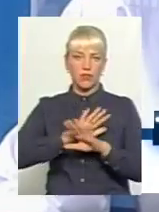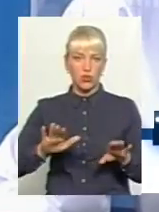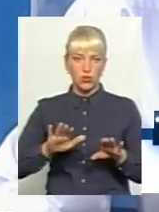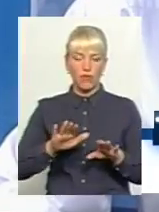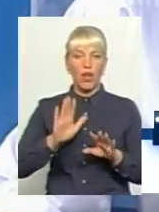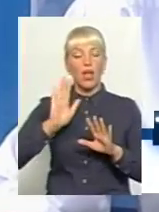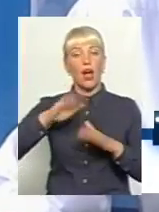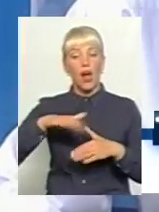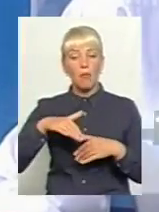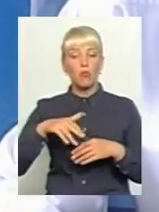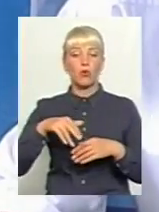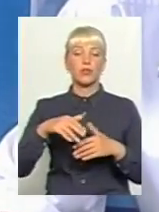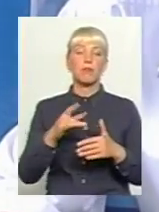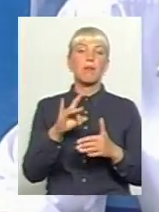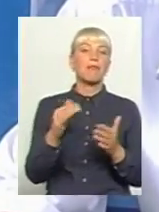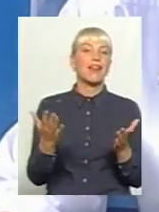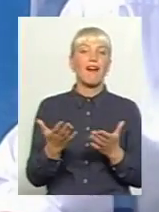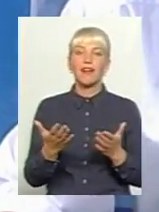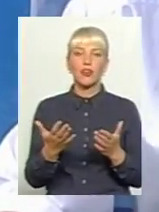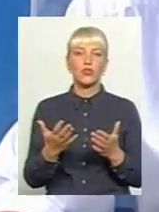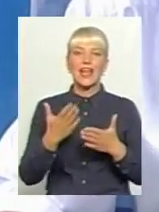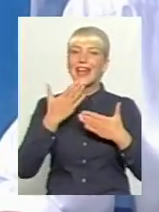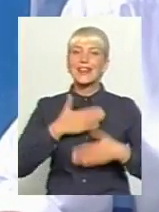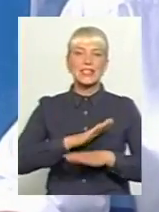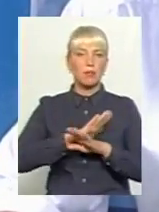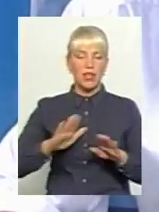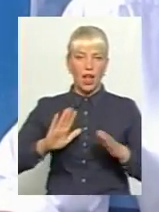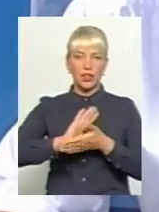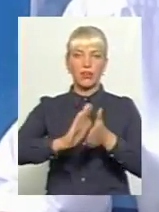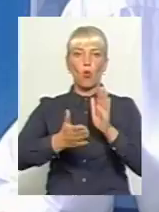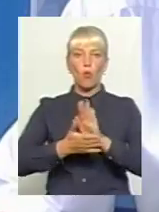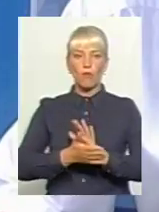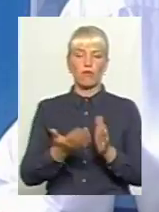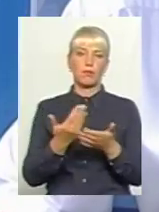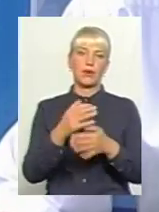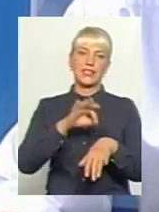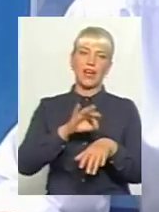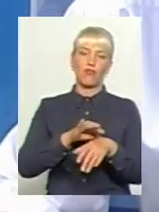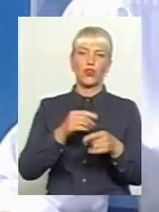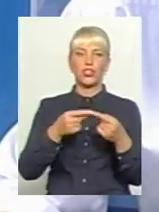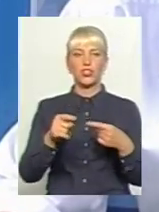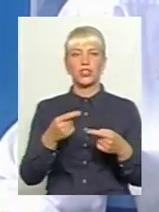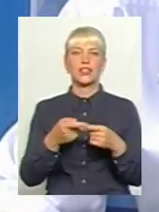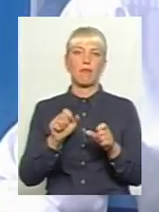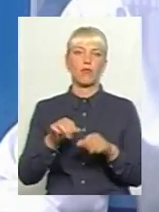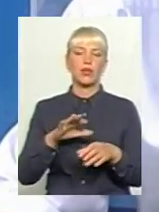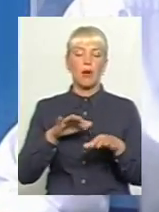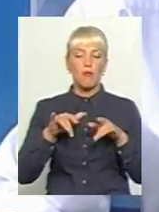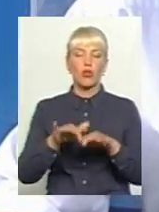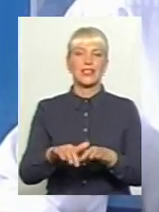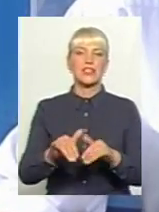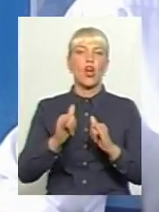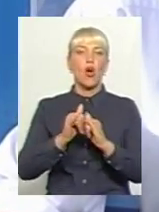форму, і потім при якихось невприятливих умовах, при захворюваннях, інші, ці процеси